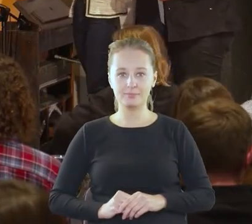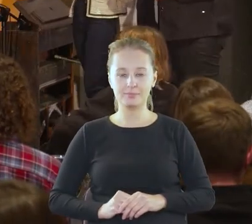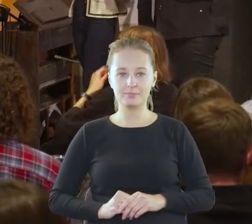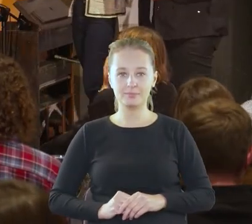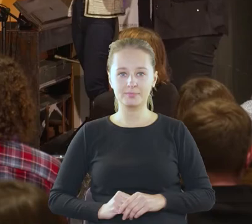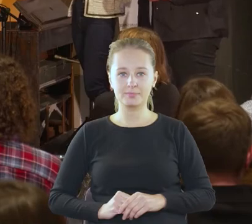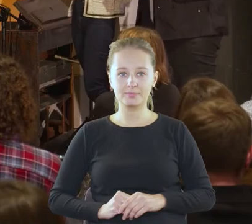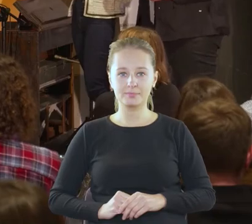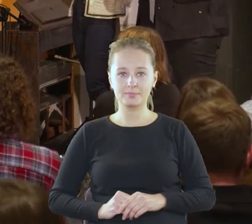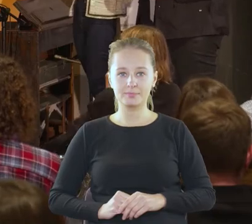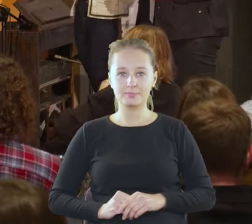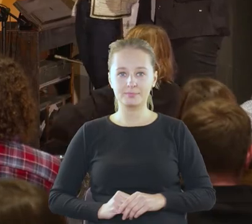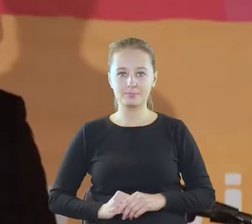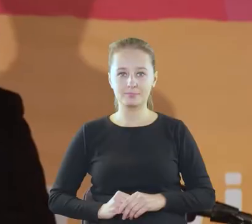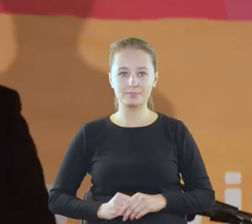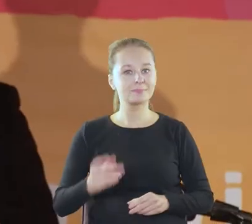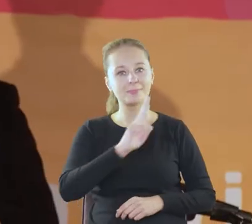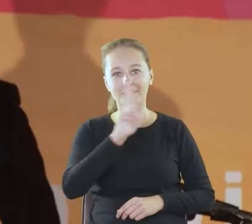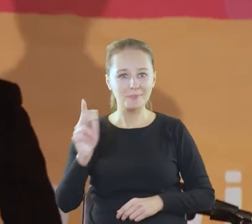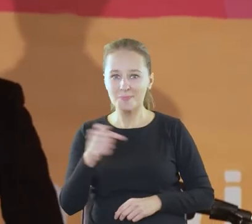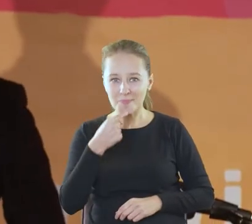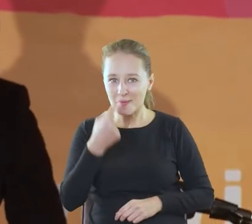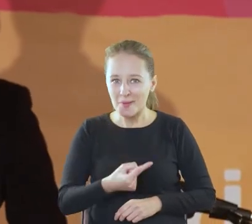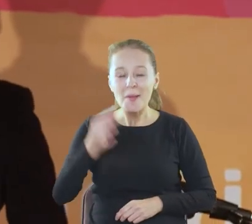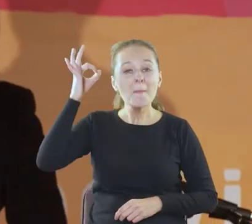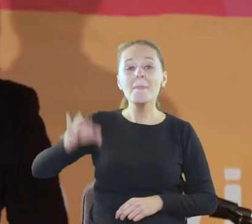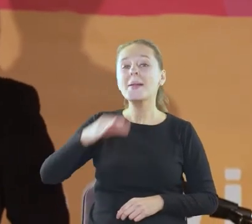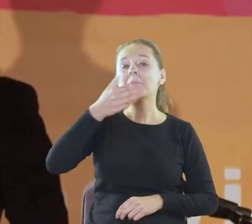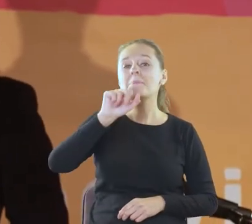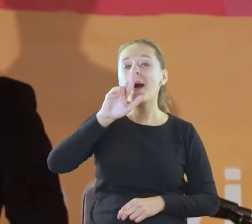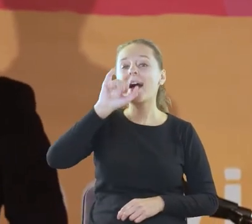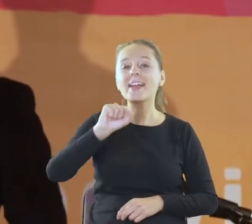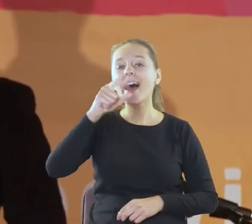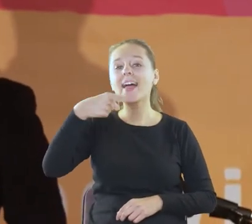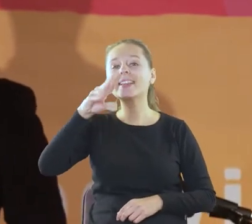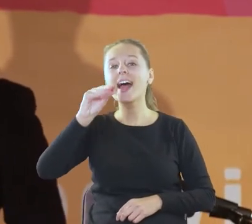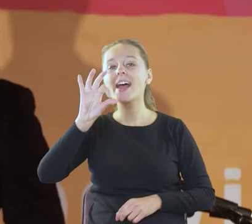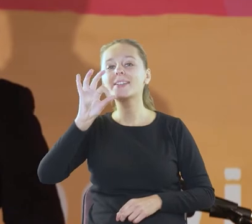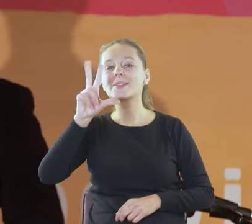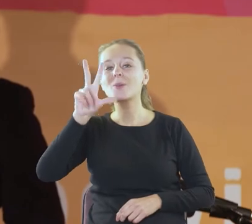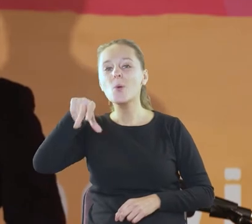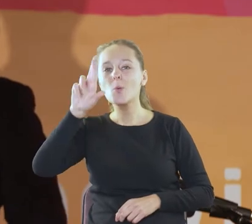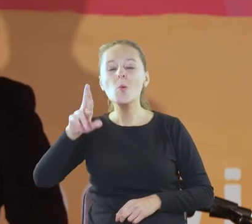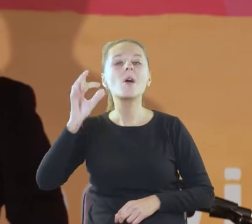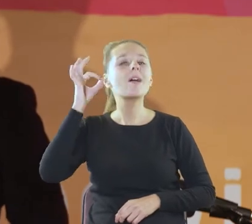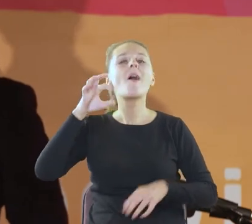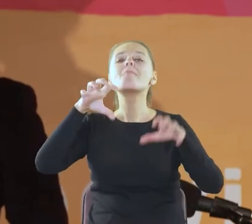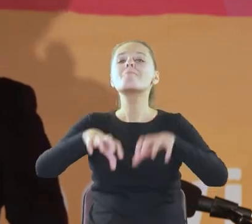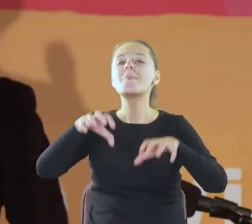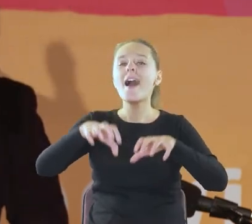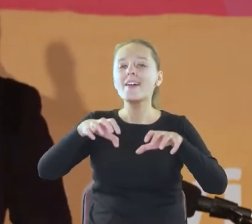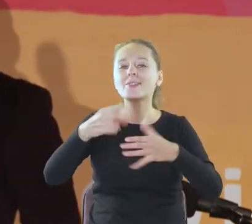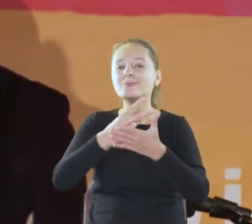Nie odpuszczamy nikomu. Pani Maria Deskur, prezeska Fundacji Powszechnego Czytania. To się musi